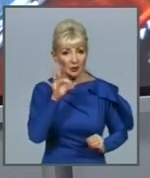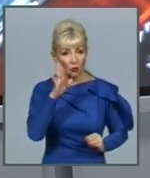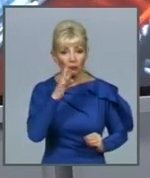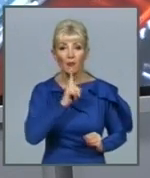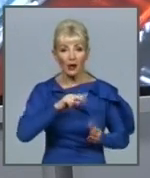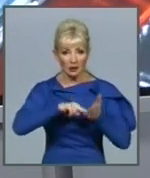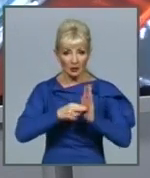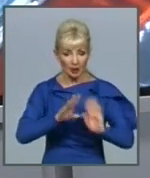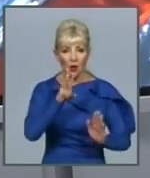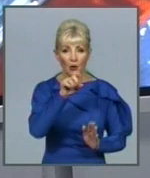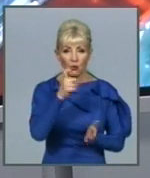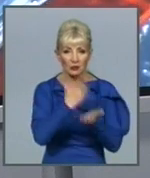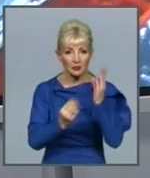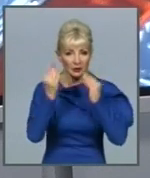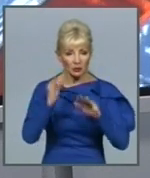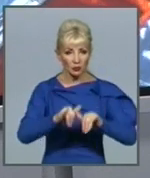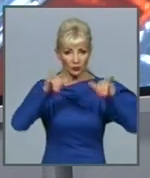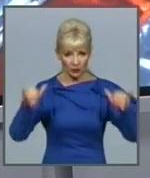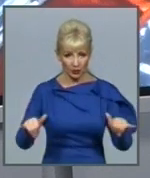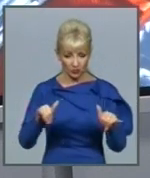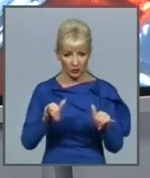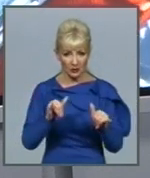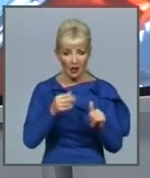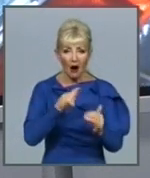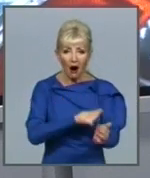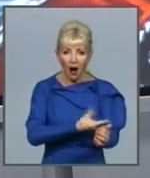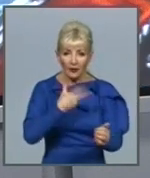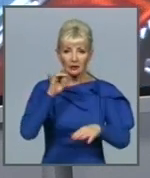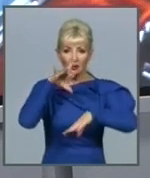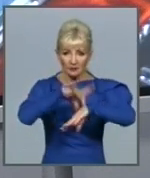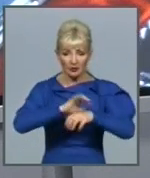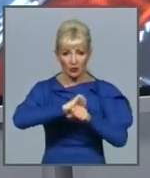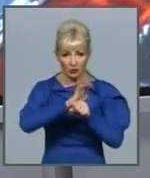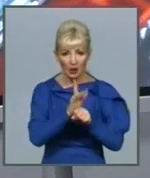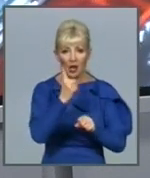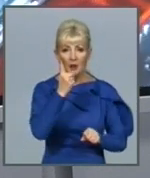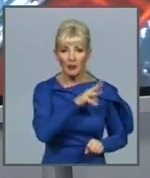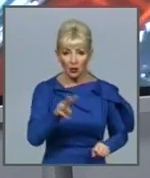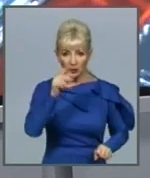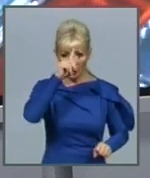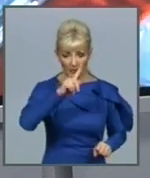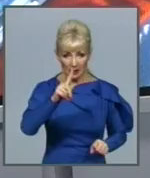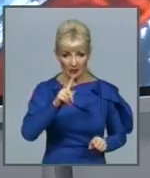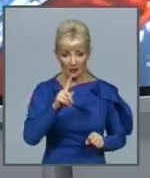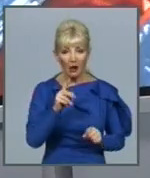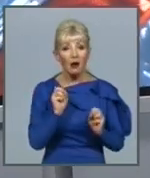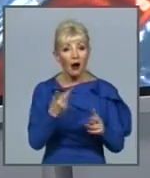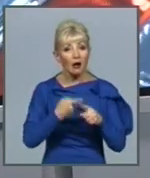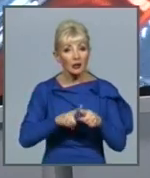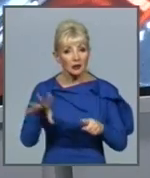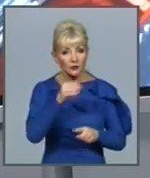збільшити кількість досліджень на виявлення коронавірусу до мільйона на місяць. За рахунок чого – в сюжеті Анжели Сушко.